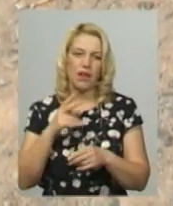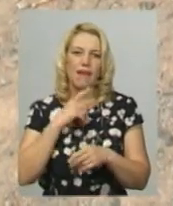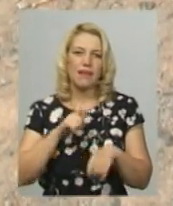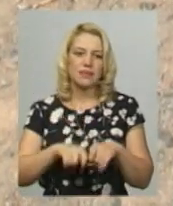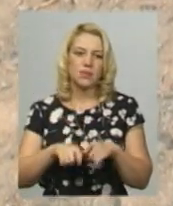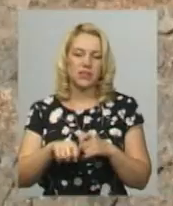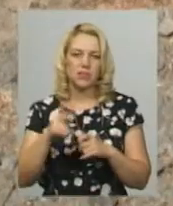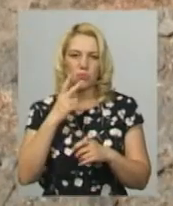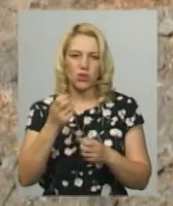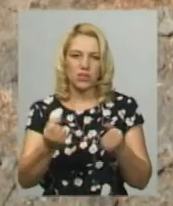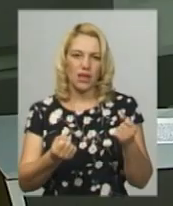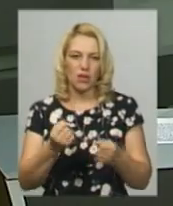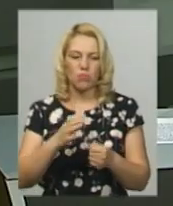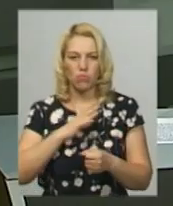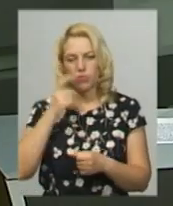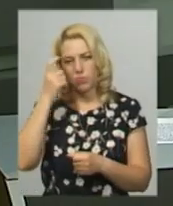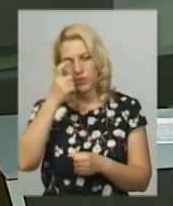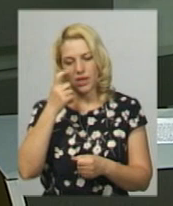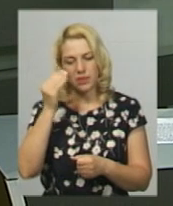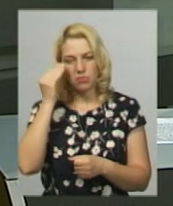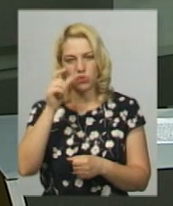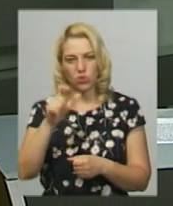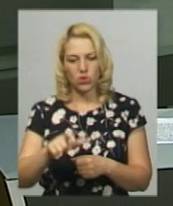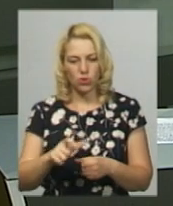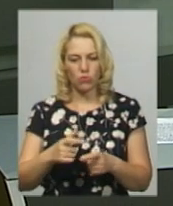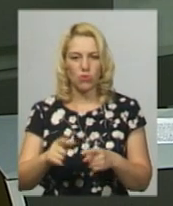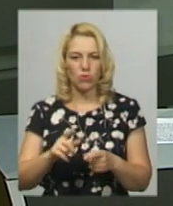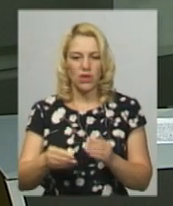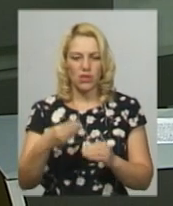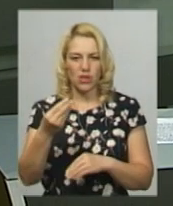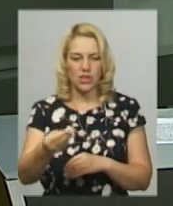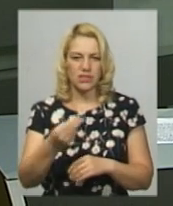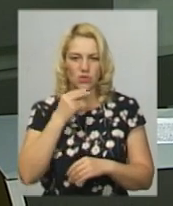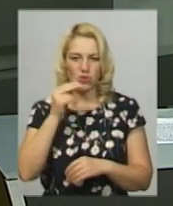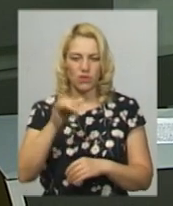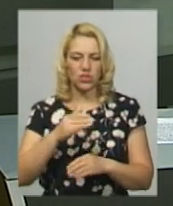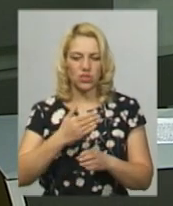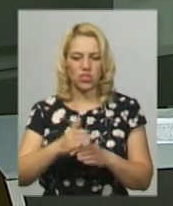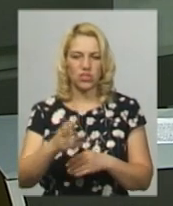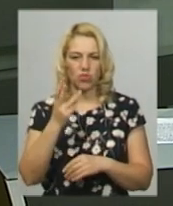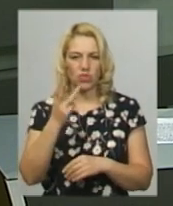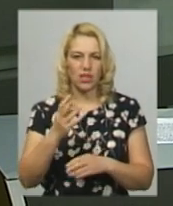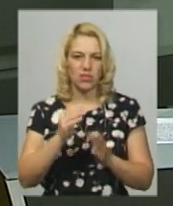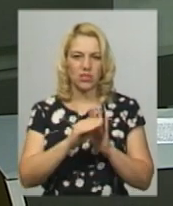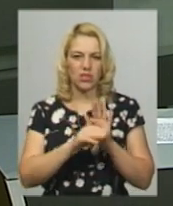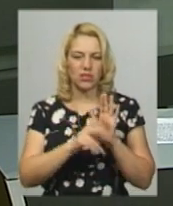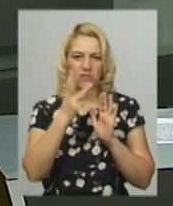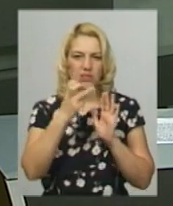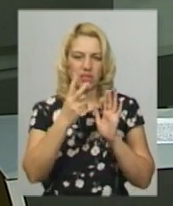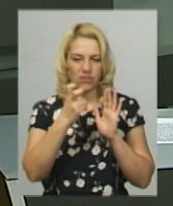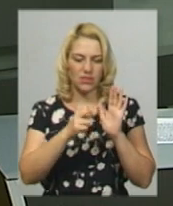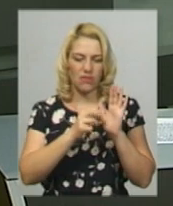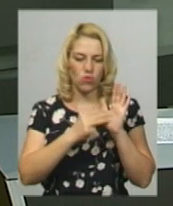Миколаїв був у нетверезому стані. Підозрюваному екс-посадовцю висунули звинувачення за частиною 3 статті 286